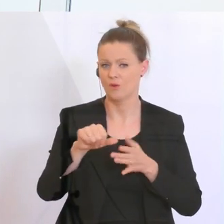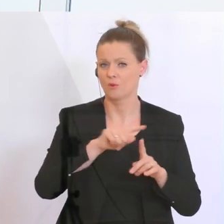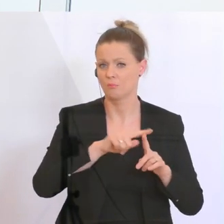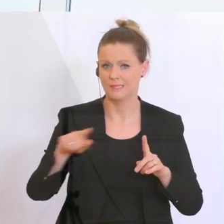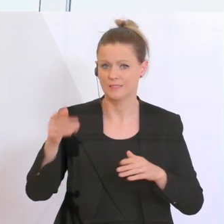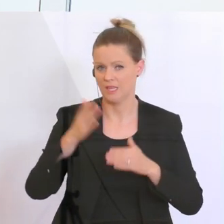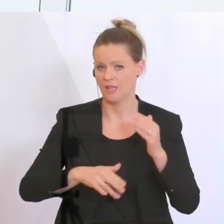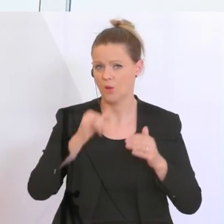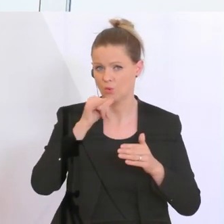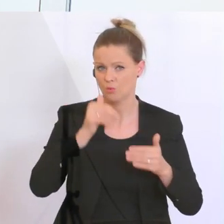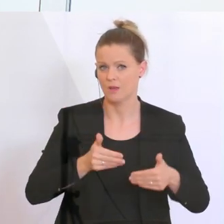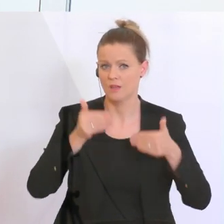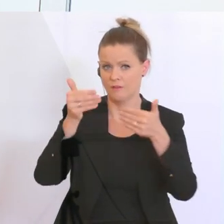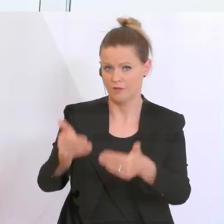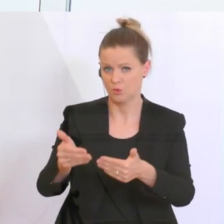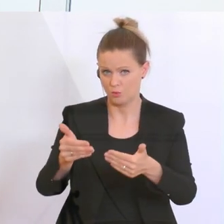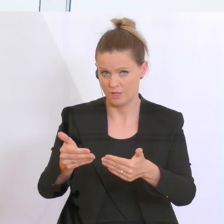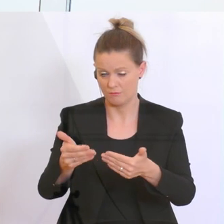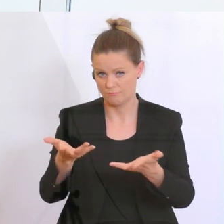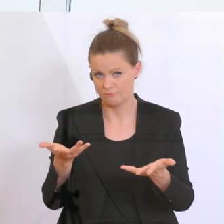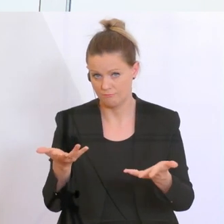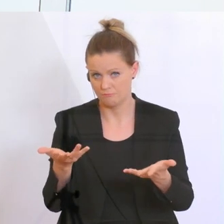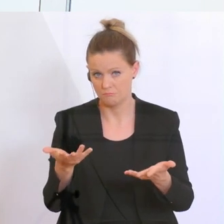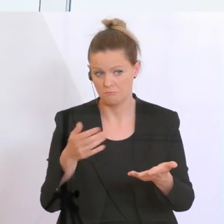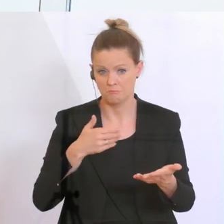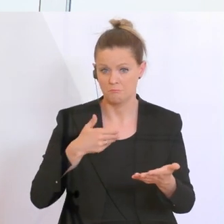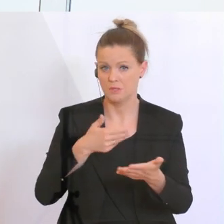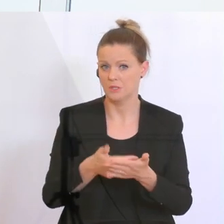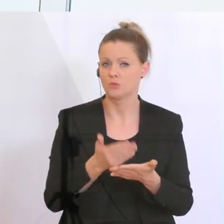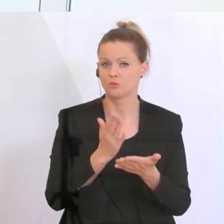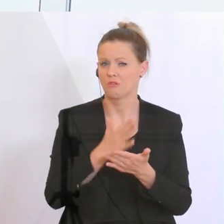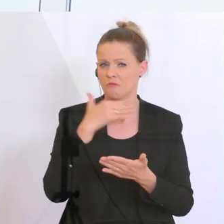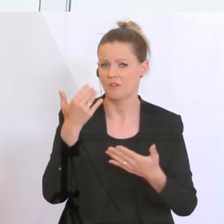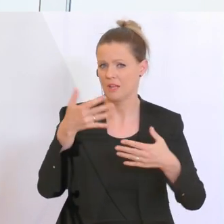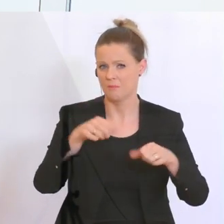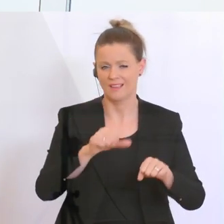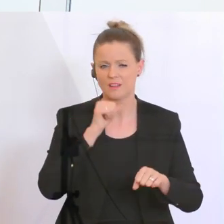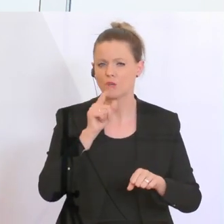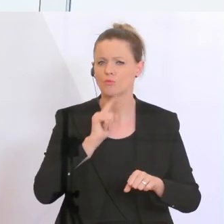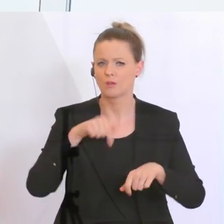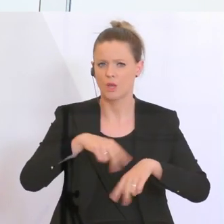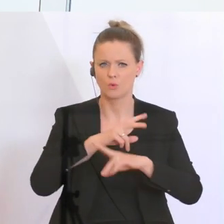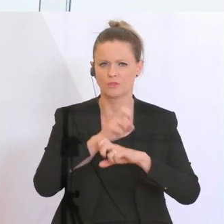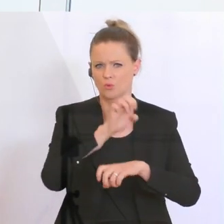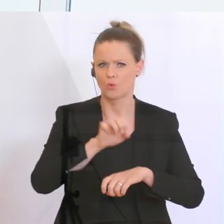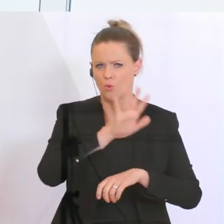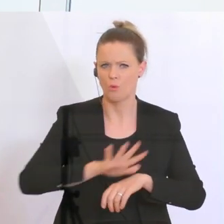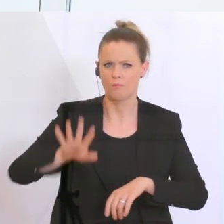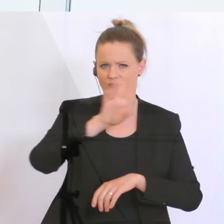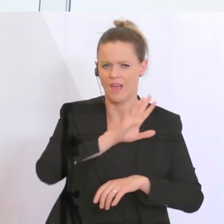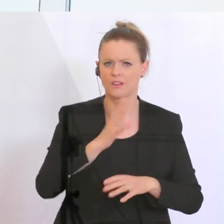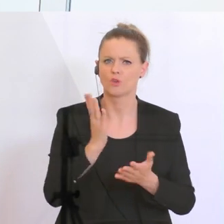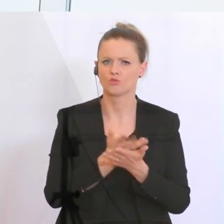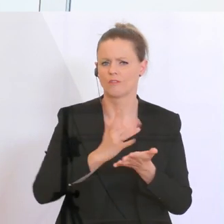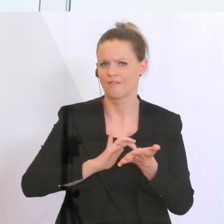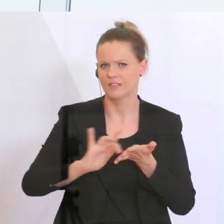aufgeschoben. Und bis jetzt haben schon relativ viele Banken, nicht nur in Österreich, sondern in ganz Europa, darauf